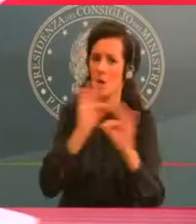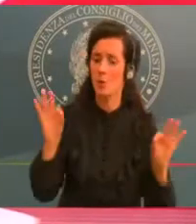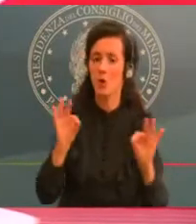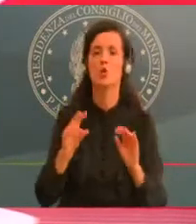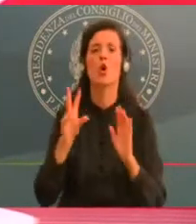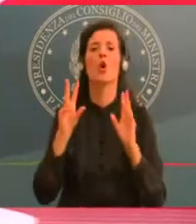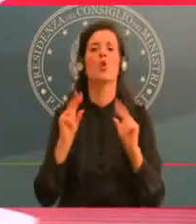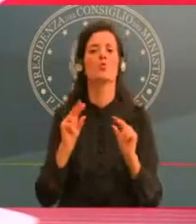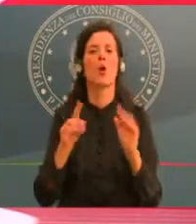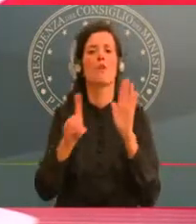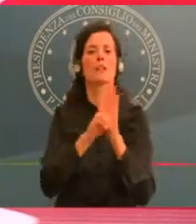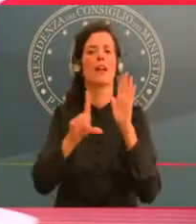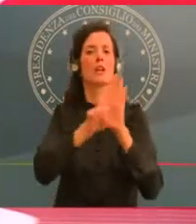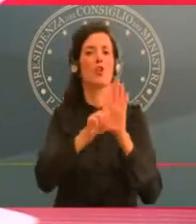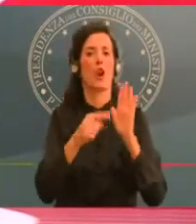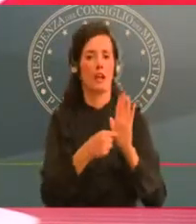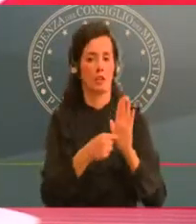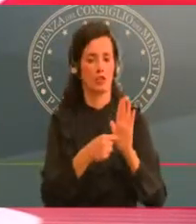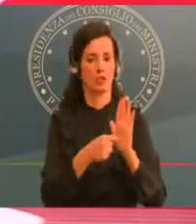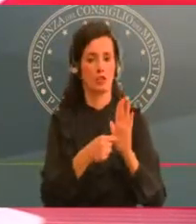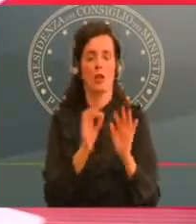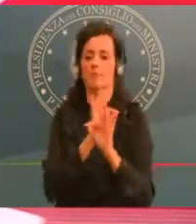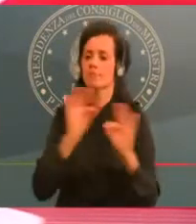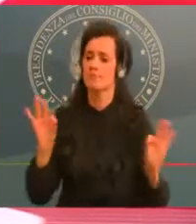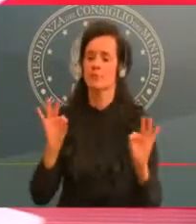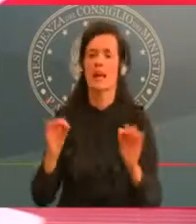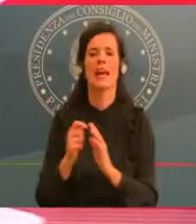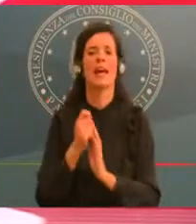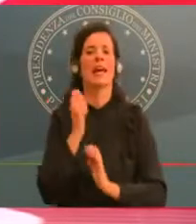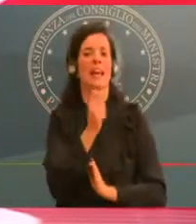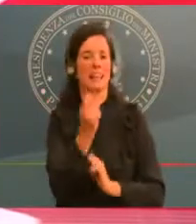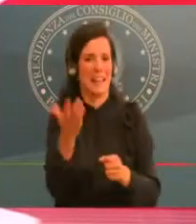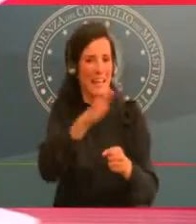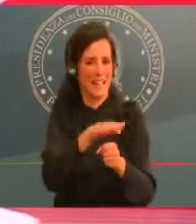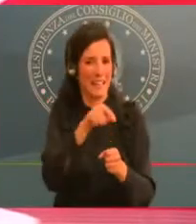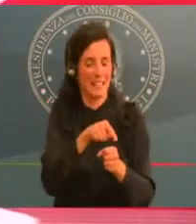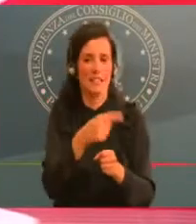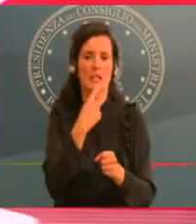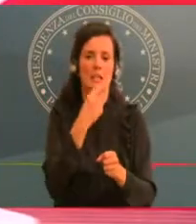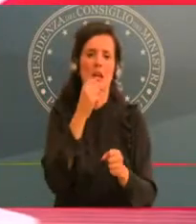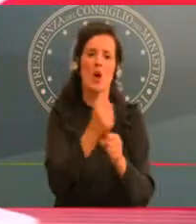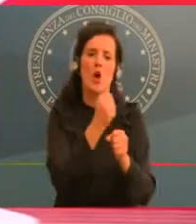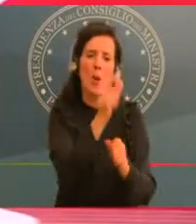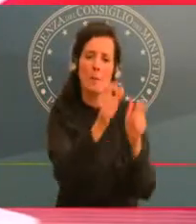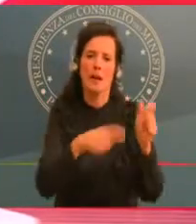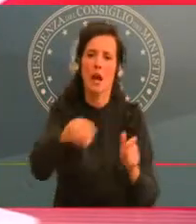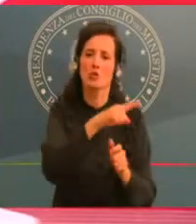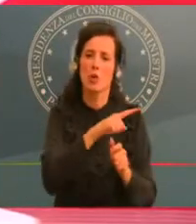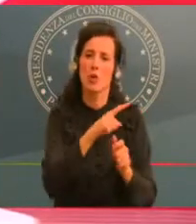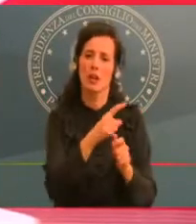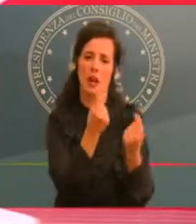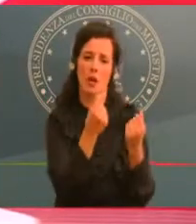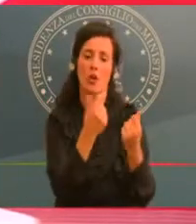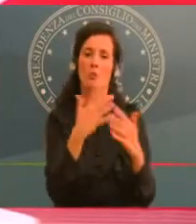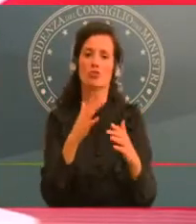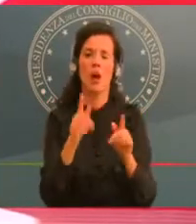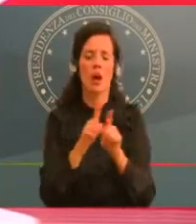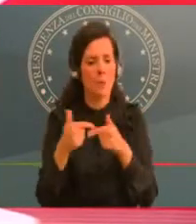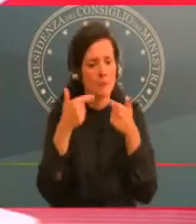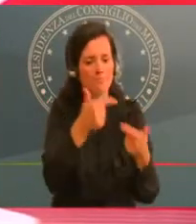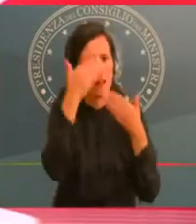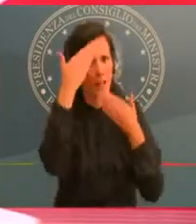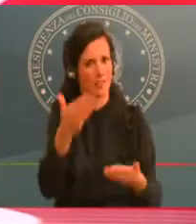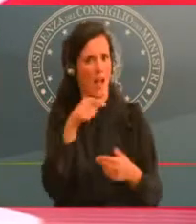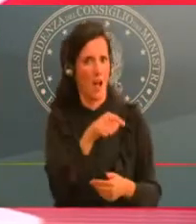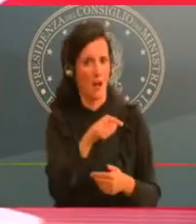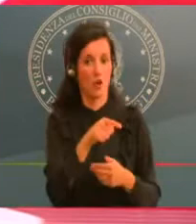colpiti da queste nuove misure. È un decreto che si aggiunge a quello appena adottato, lo possiamo chiamare